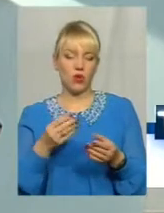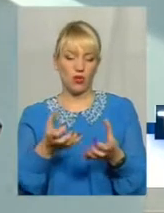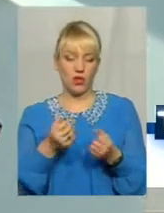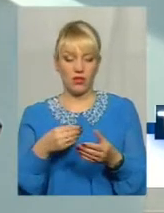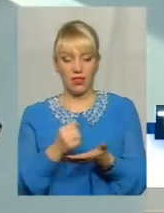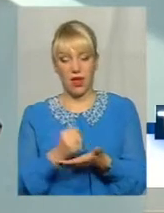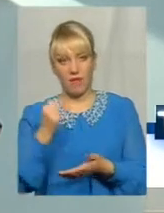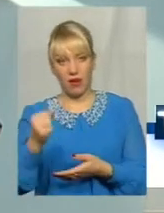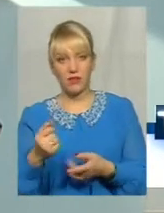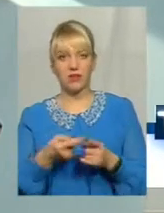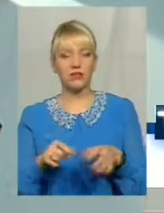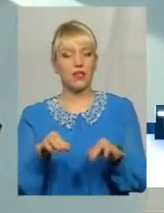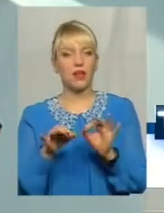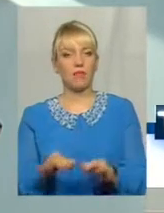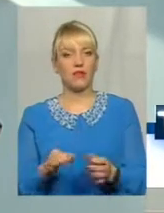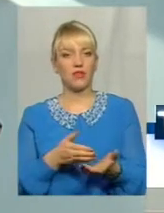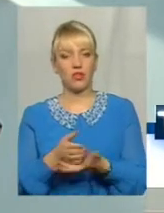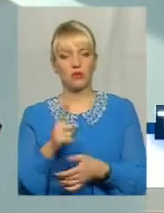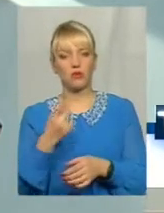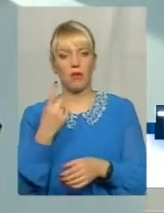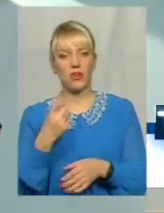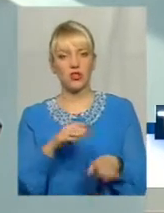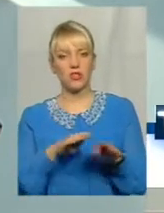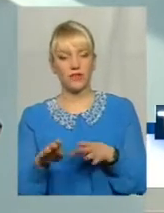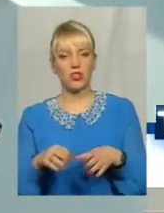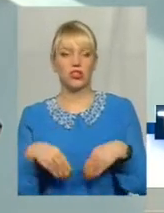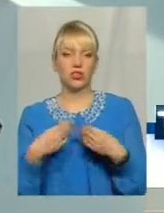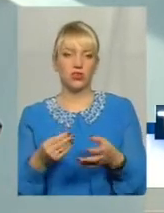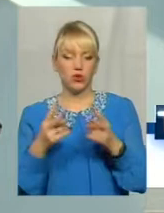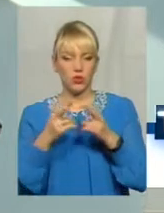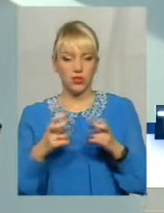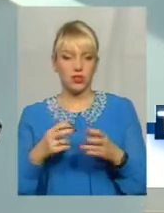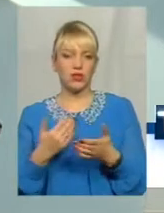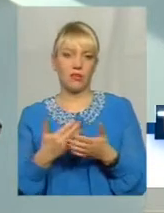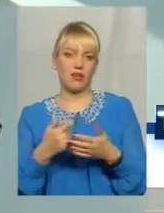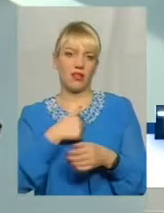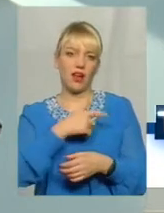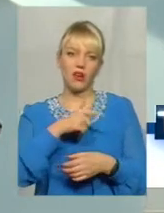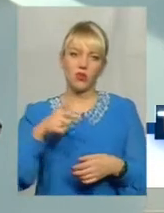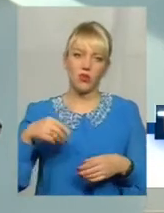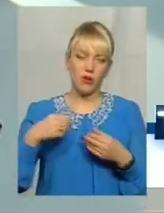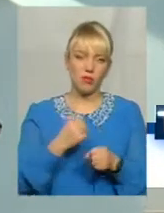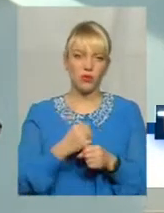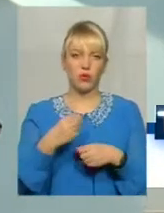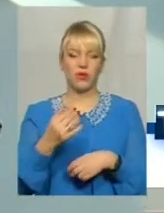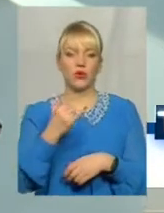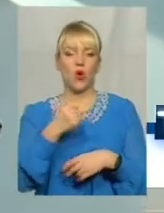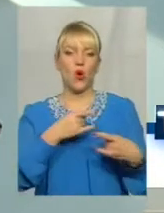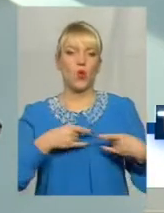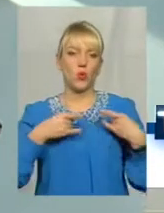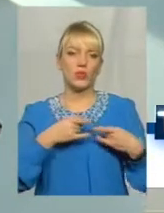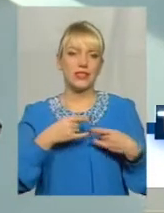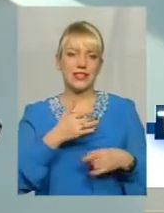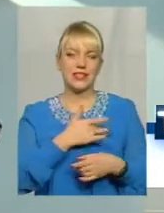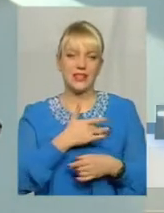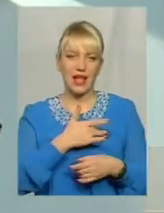варіант, тому що на першому рівні отримуються певні дослідження. Хоча б банальну кардіограму запишуть, зроблять зі серця або